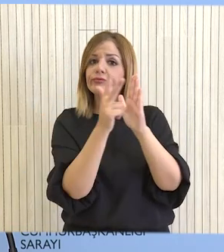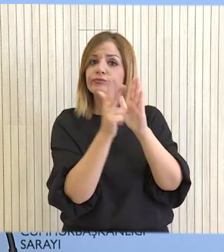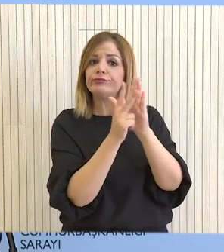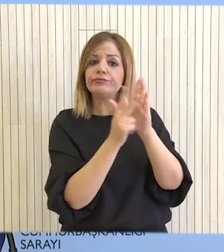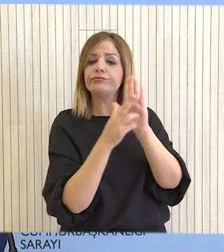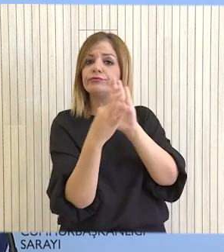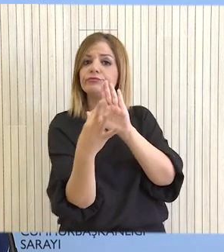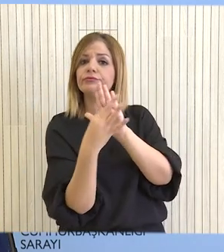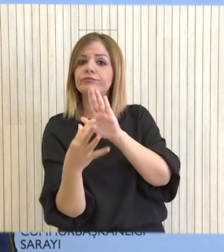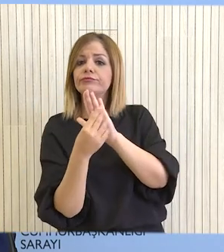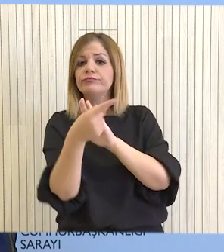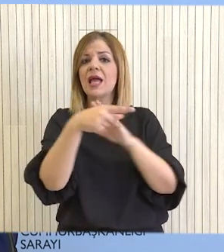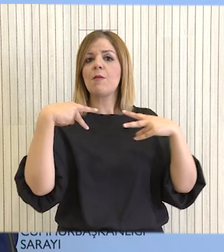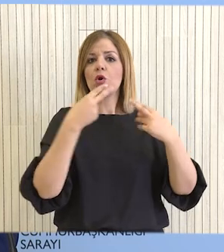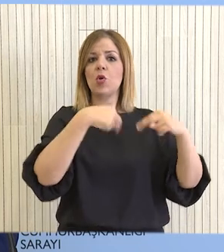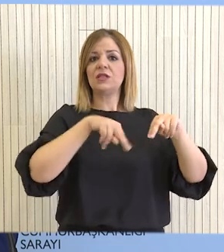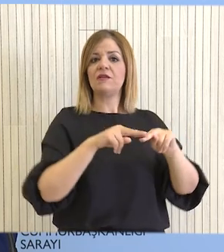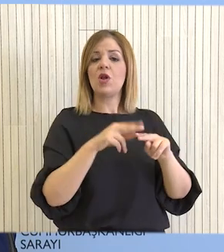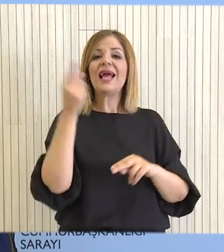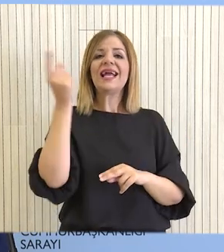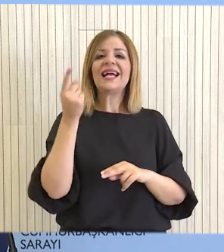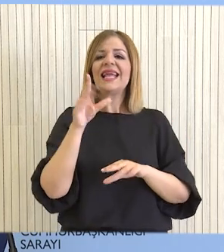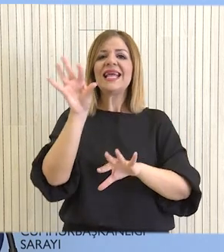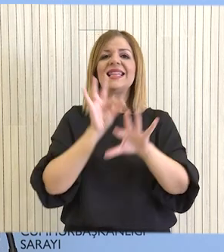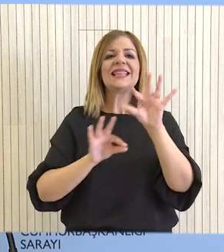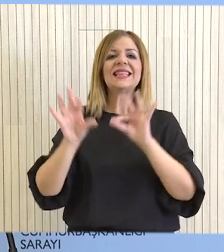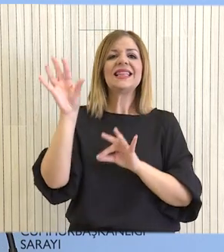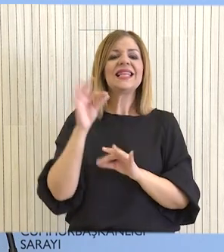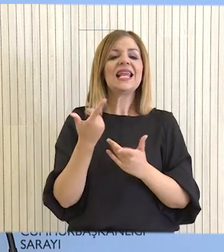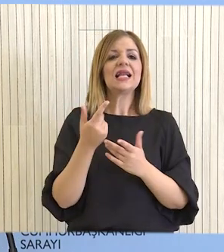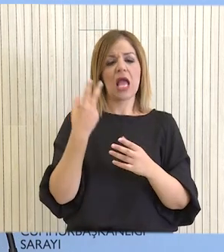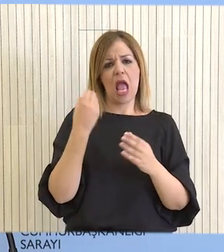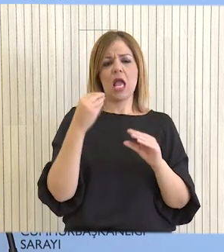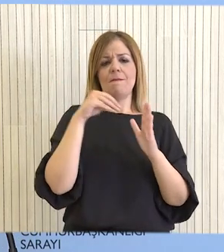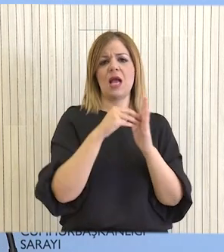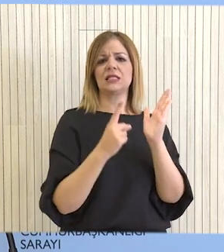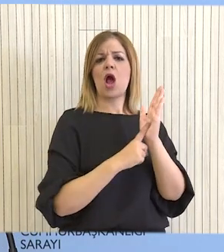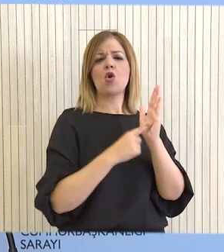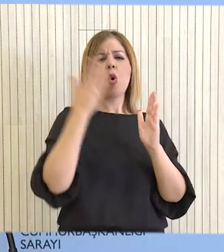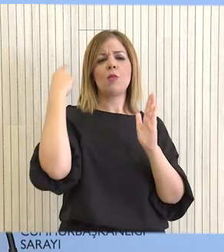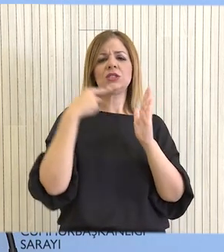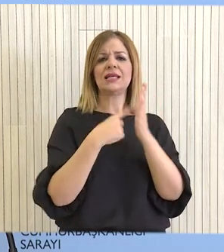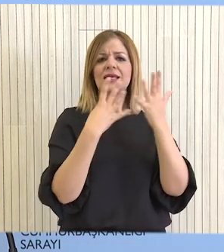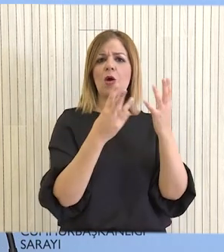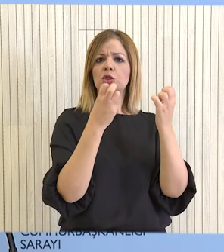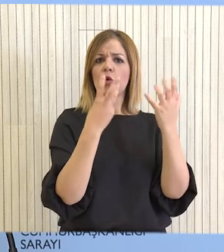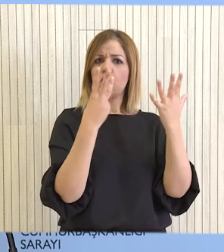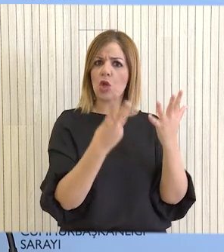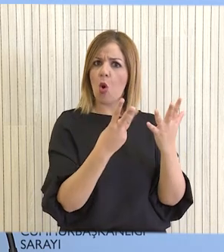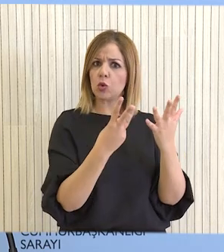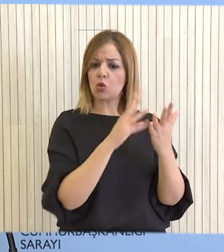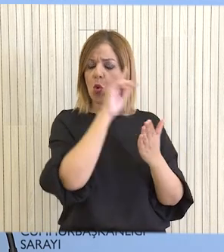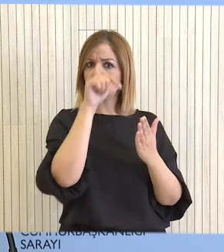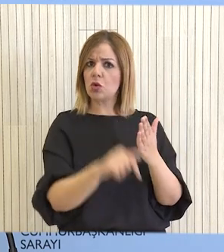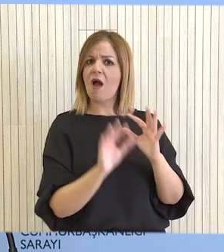ενώπιον του Υπουργικού Συμβουλίου. Τα κριτήρια επιλογής των υποψηφίων, πέραν των προνοιών του νόμου του 1988 των υφιστάμενων δηλαδή